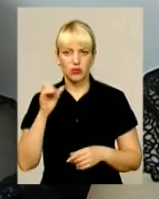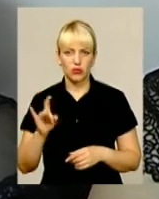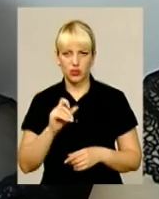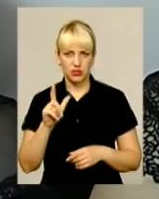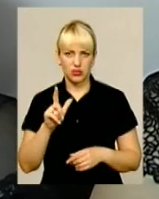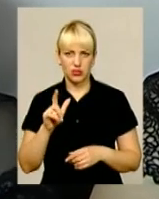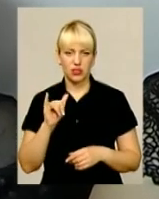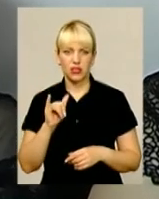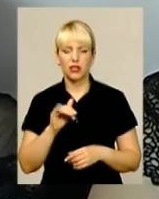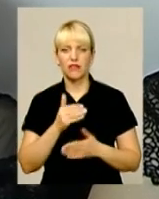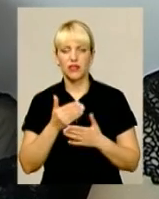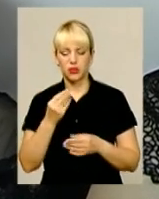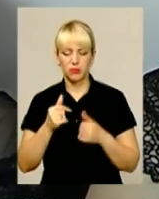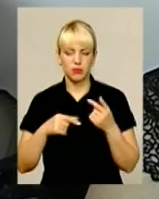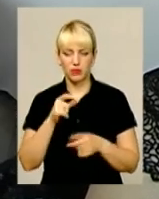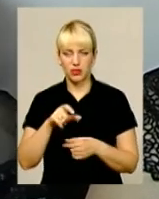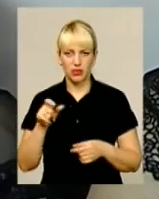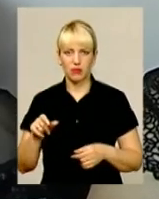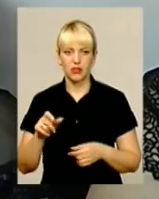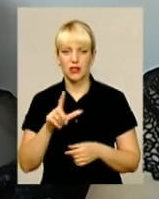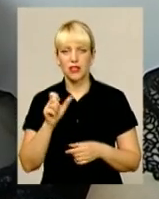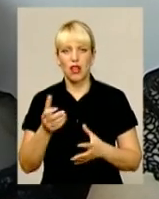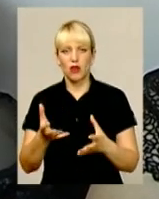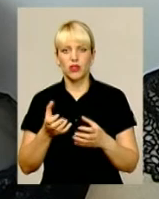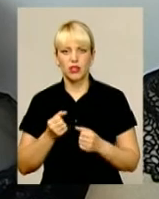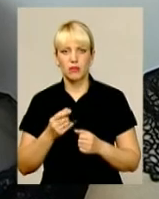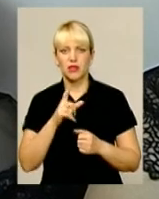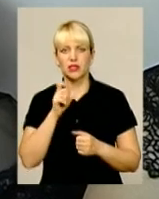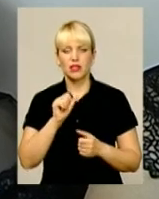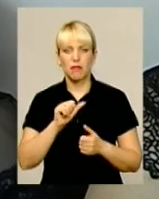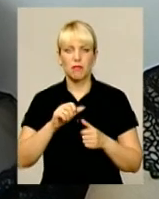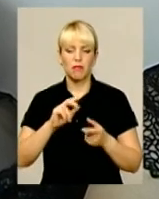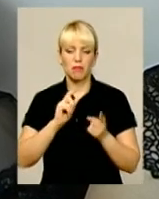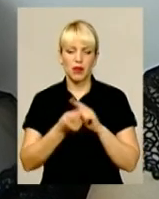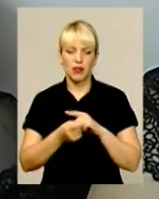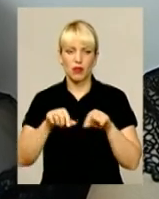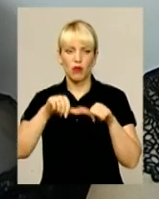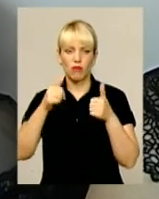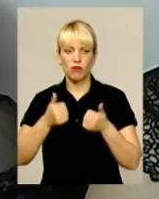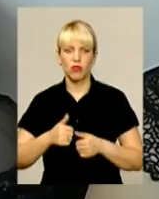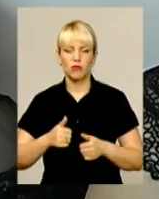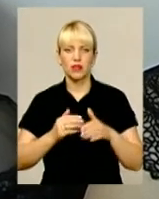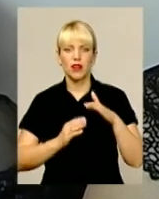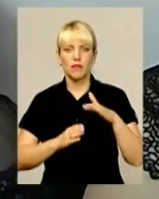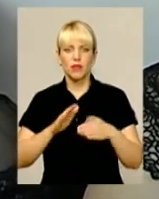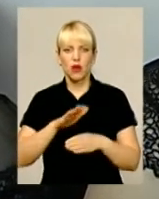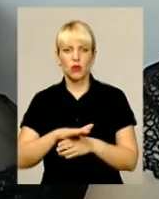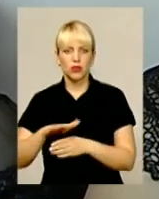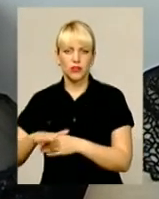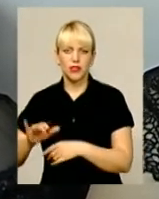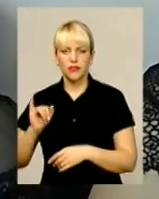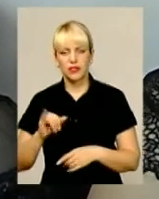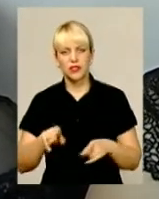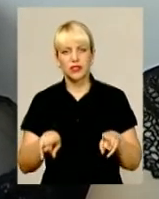і вимагалися і від підприємців, і за отримання і переоформлення контейнерів, що касається в нас. І так